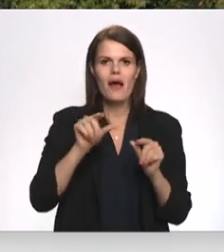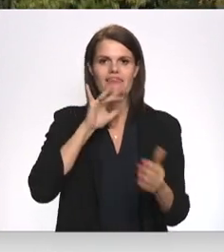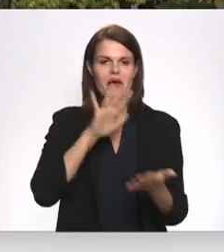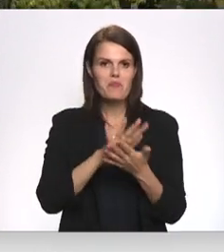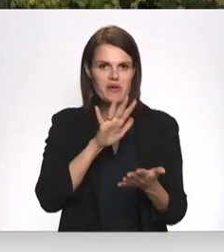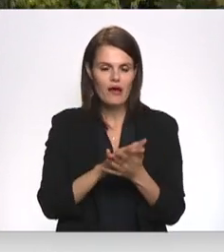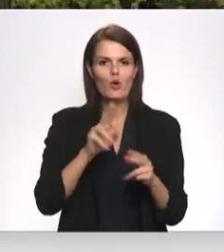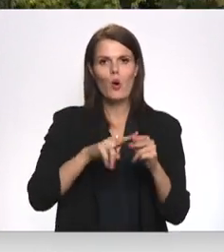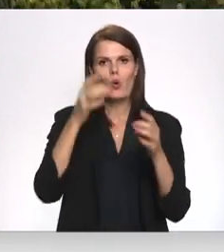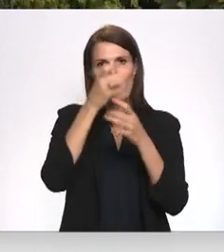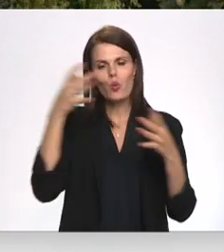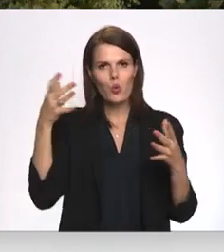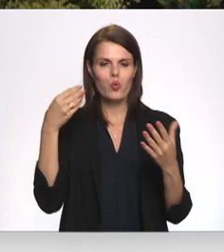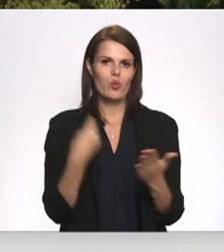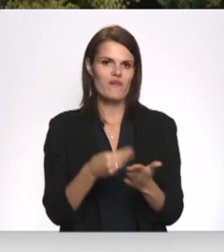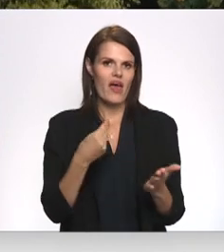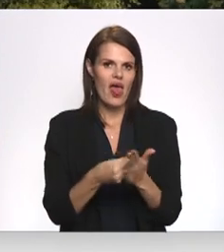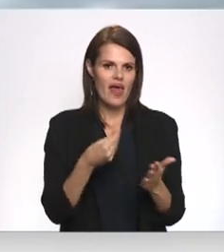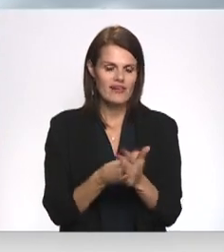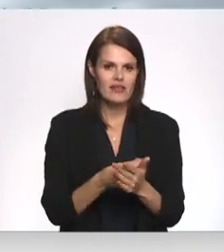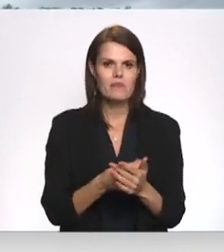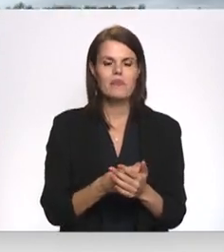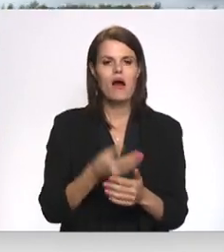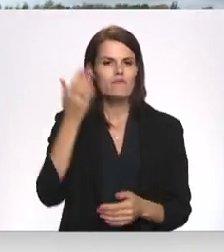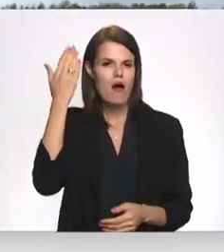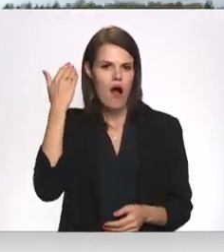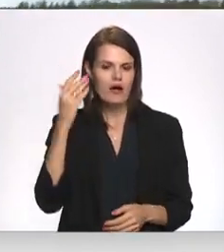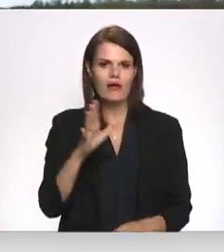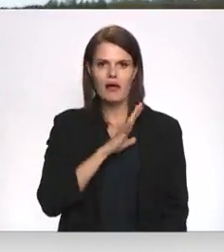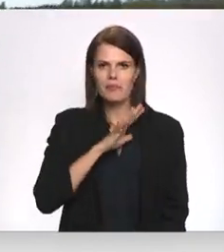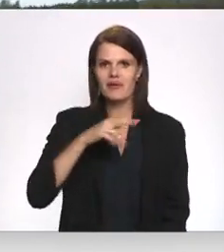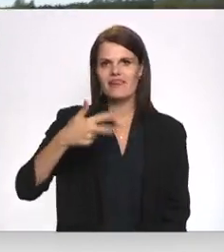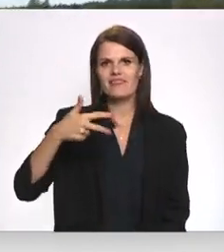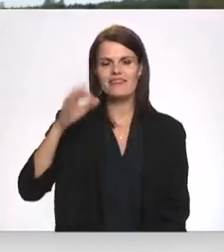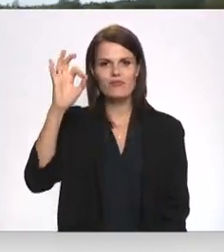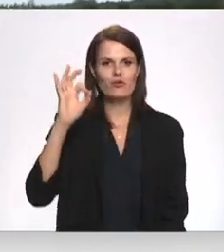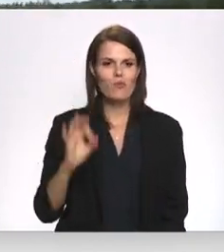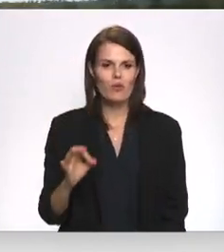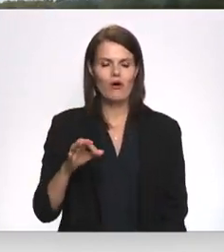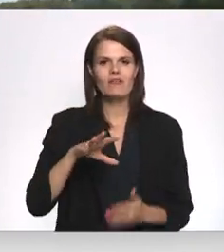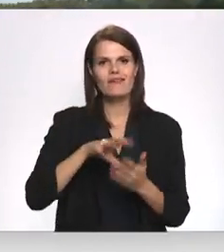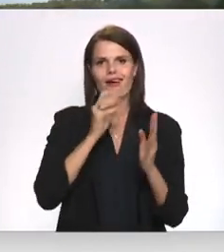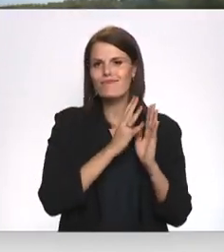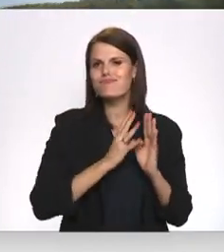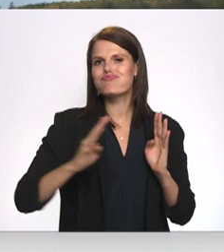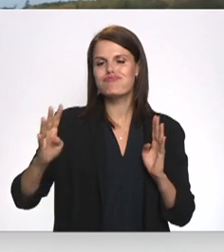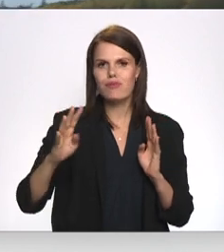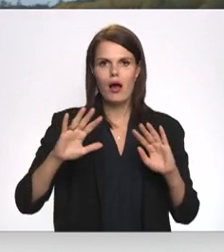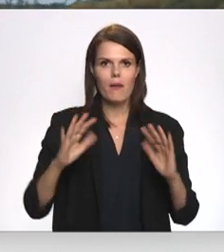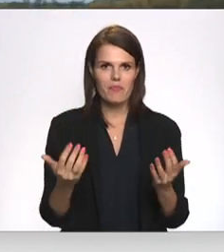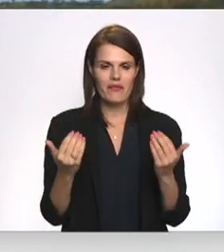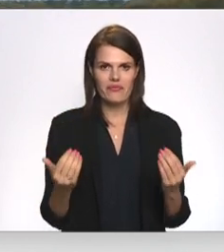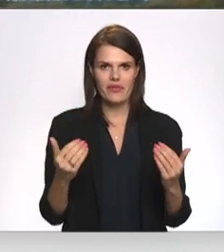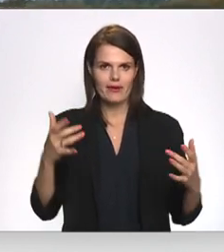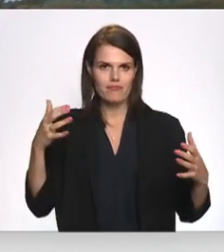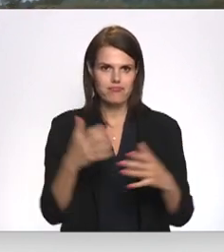kultūras un estetiskās vērtības. 20. gadsimta Latvijā tie aizņēma 30% no valsts teritorijas. Šobrīd iervers